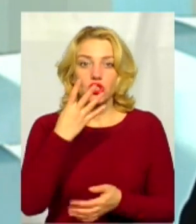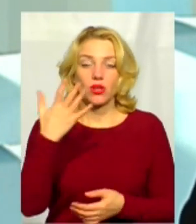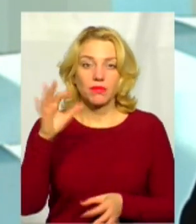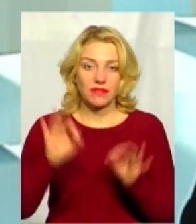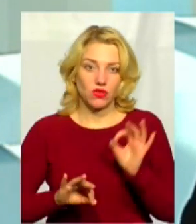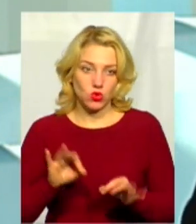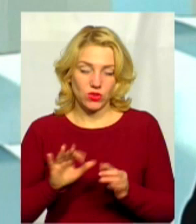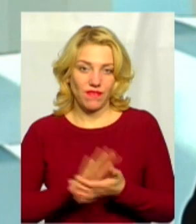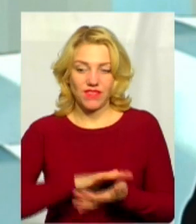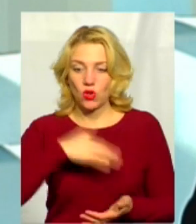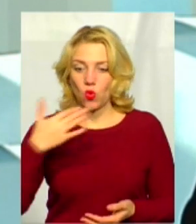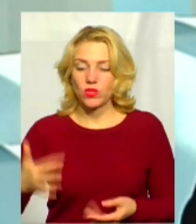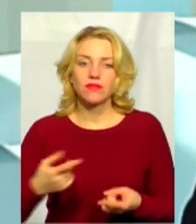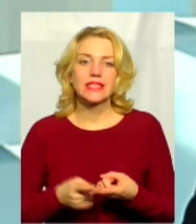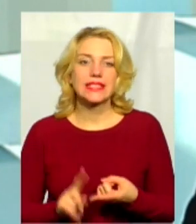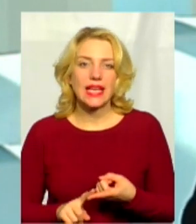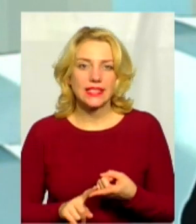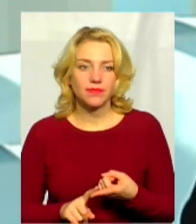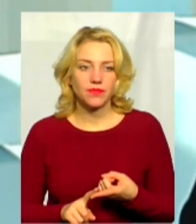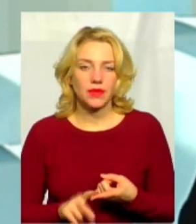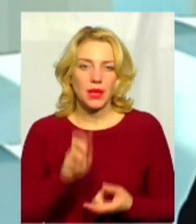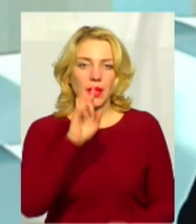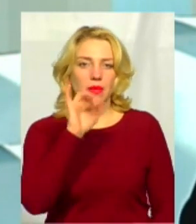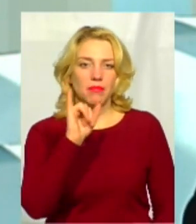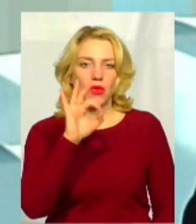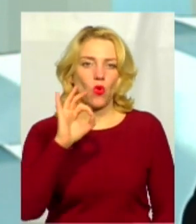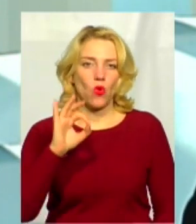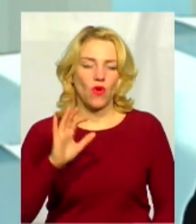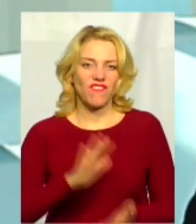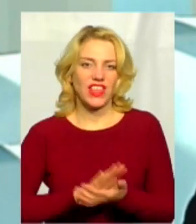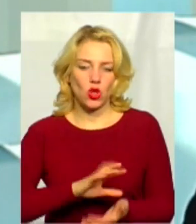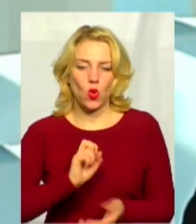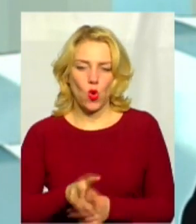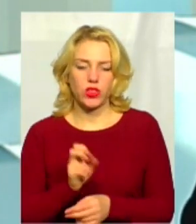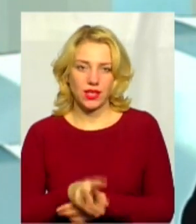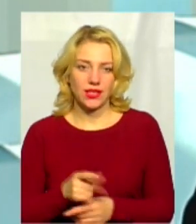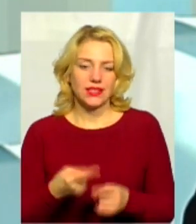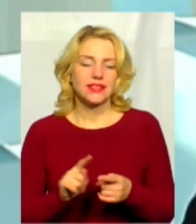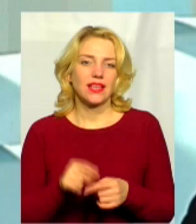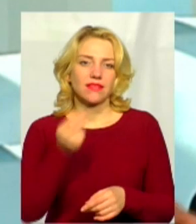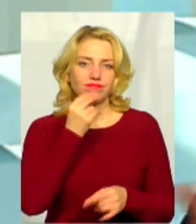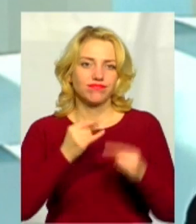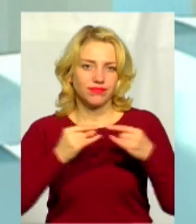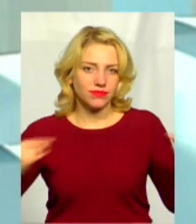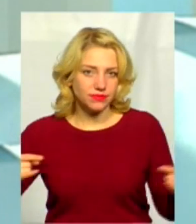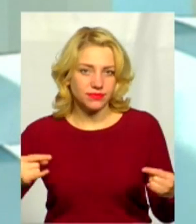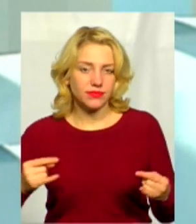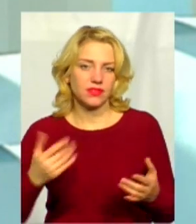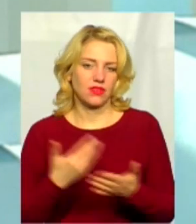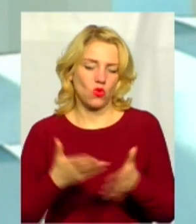відходів на сьогоднішній день це є біовідходи. Це є відходи з наших столів, з наших